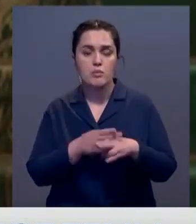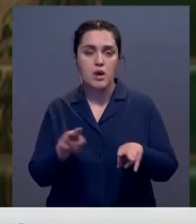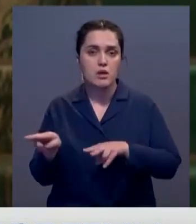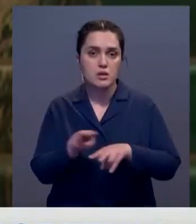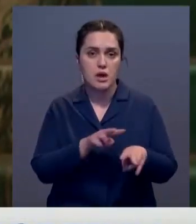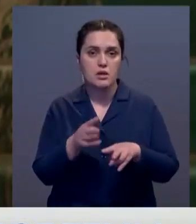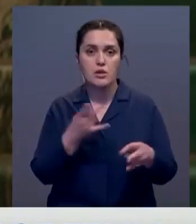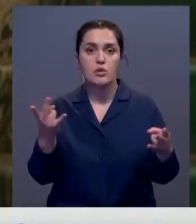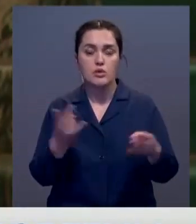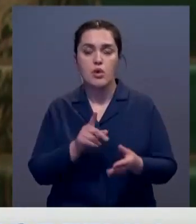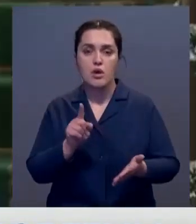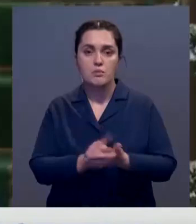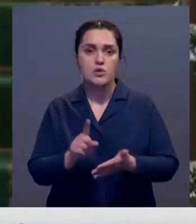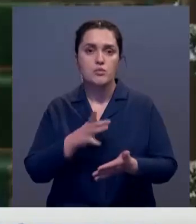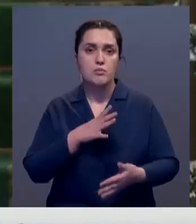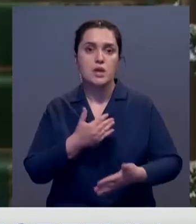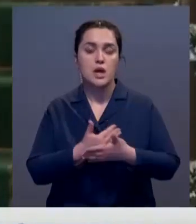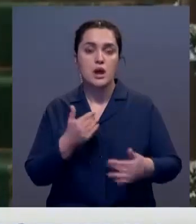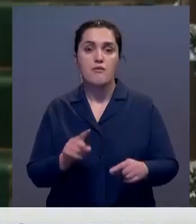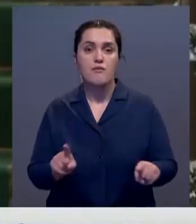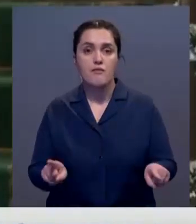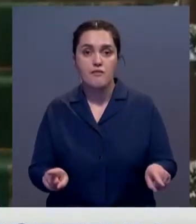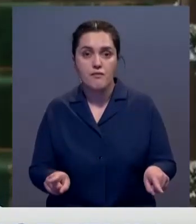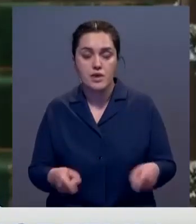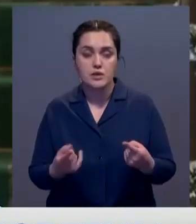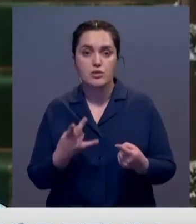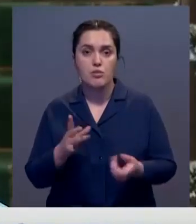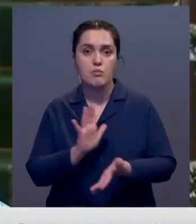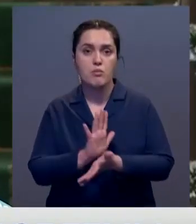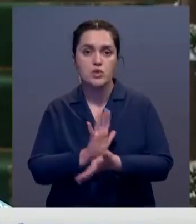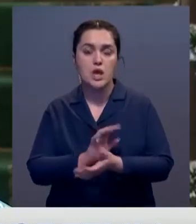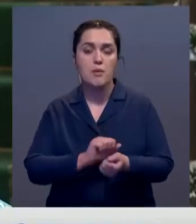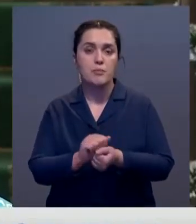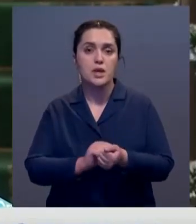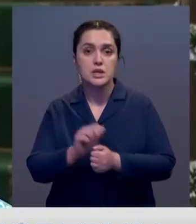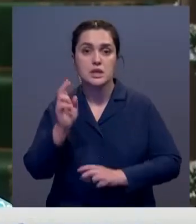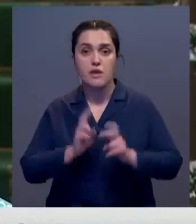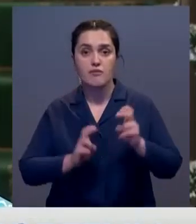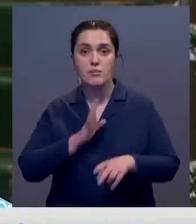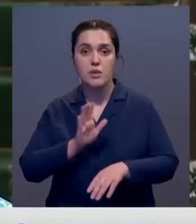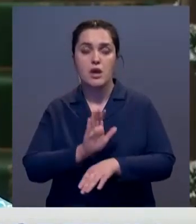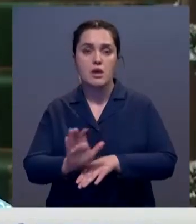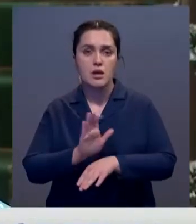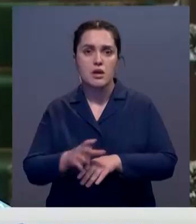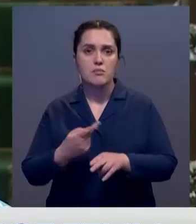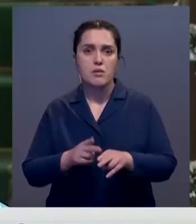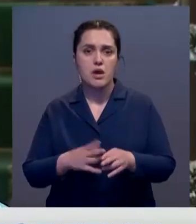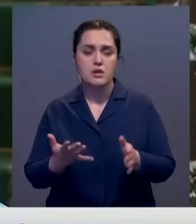юные мичуринцы. Это все, что было раньше. Восстановить деятельность мусороперерабатывающего завода, который производил стекловату,